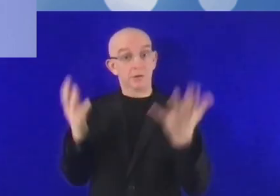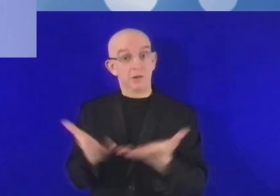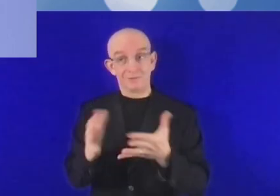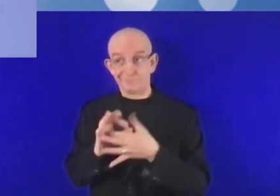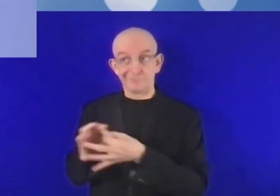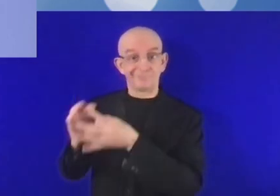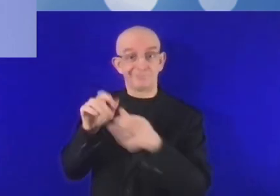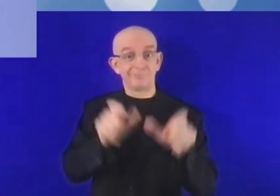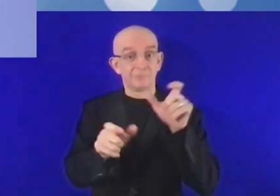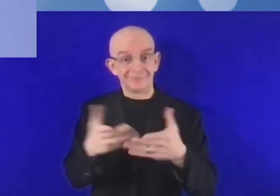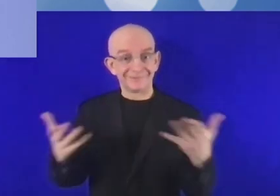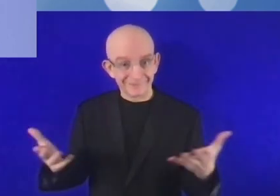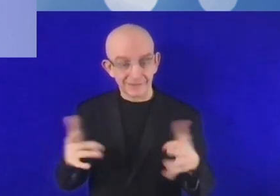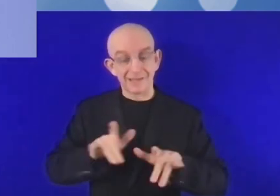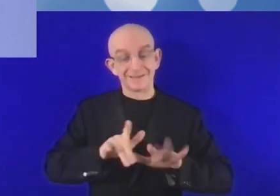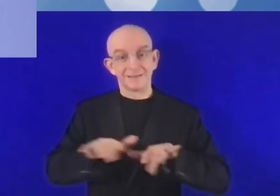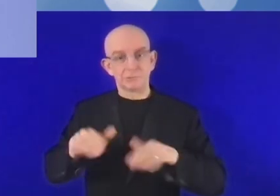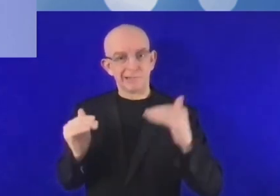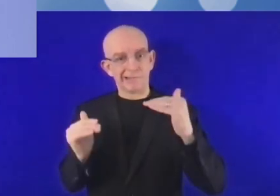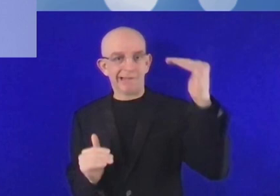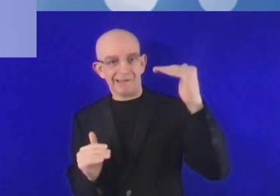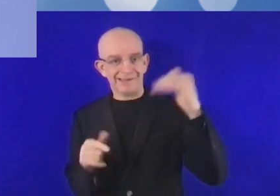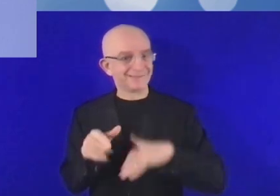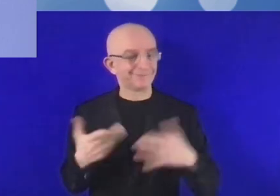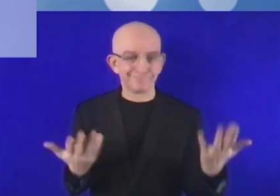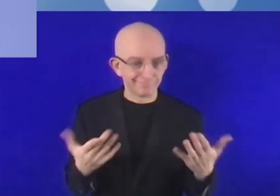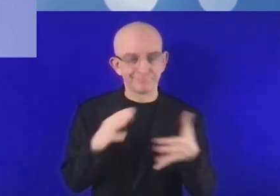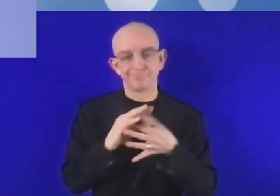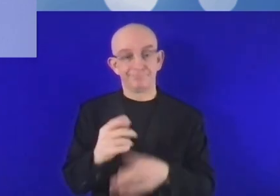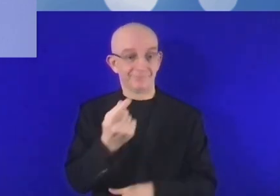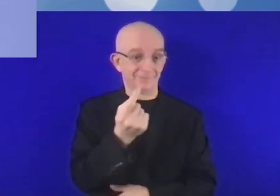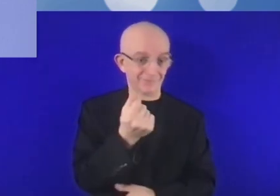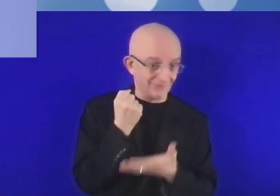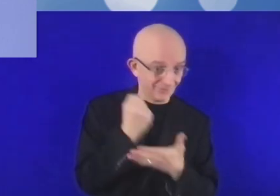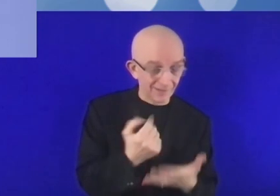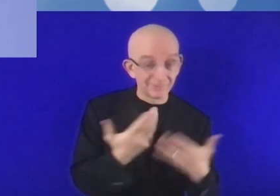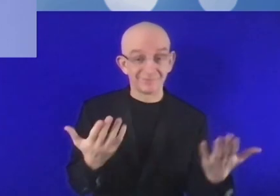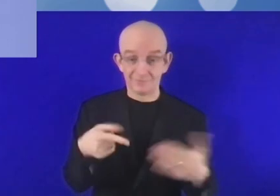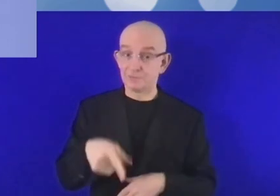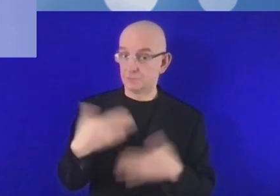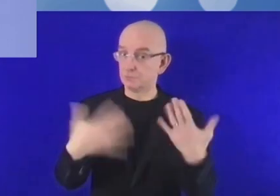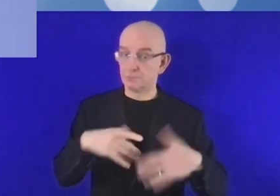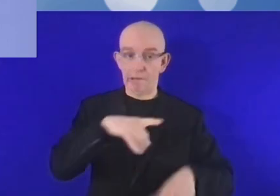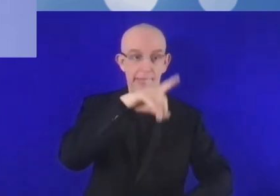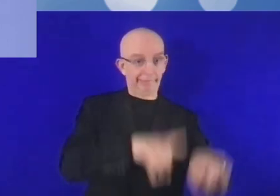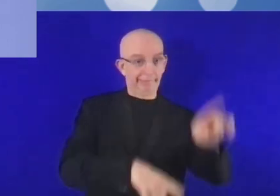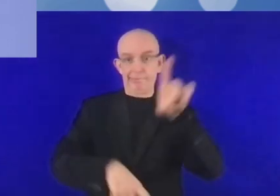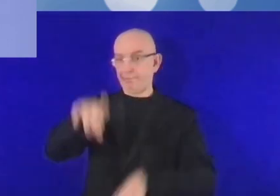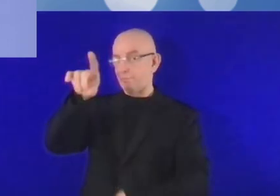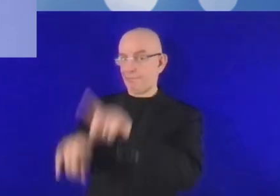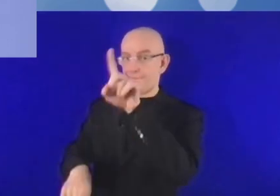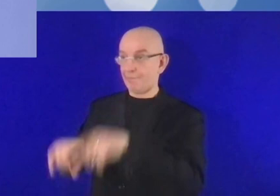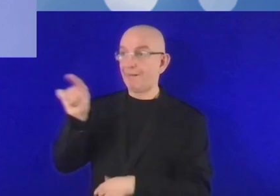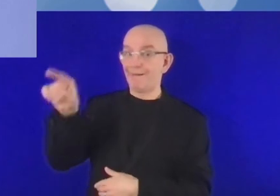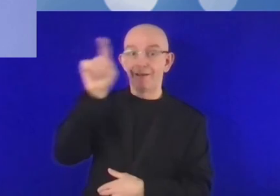profilent à l'horizon. Moi, j'en nommerai un pour commencer. C'est le gouffre numérique. C'est un gouffre numérique qui est un gouffre